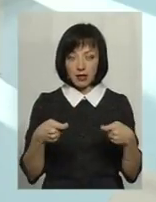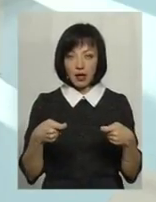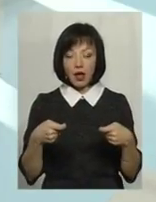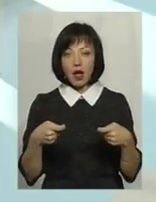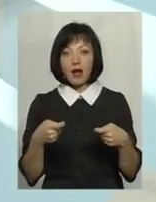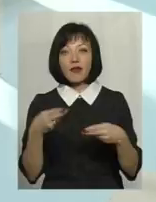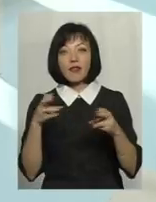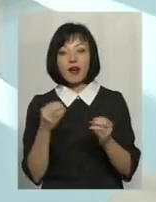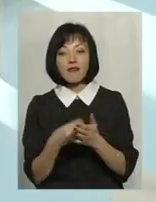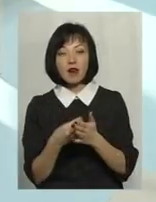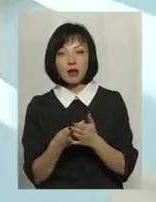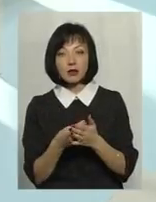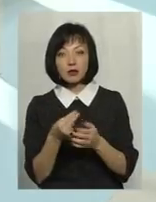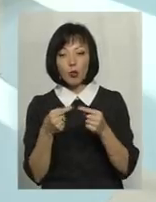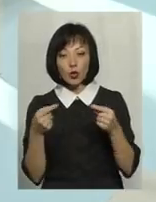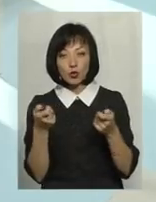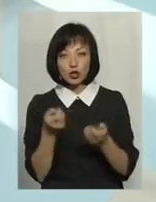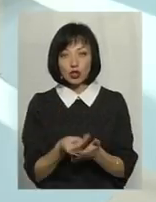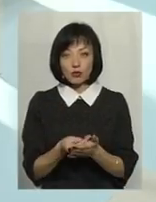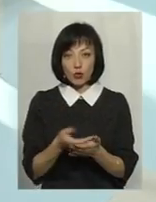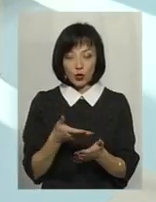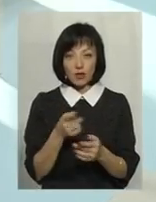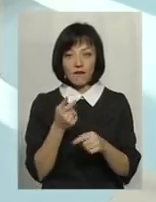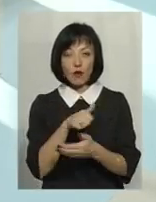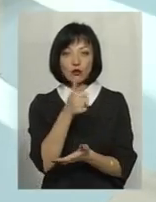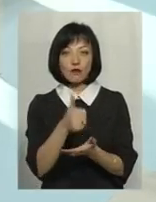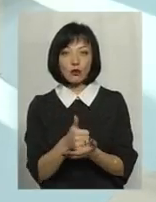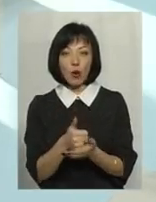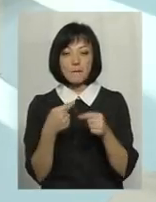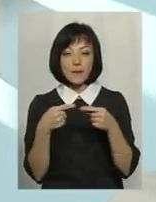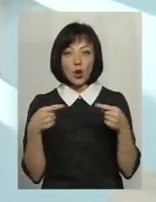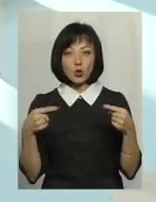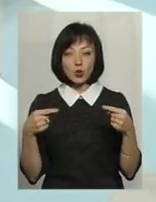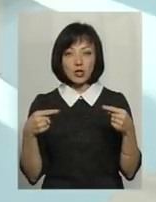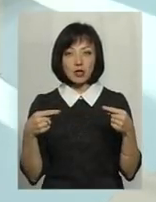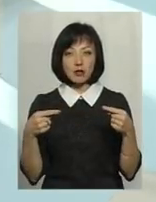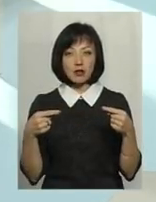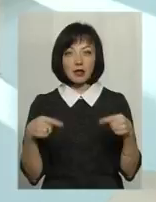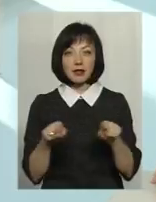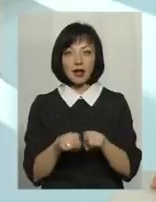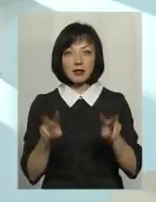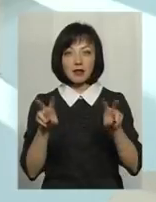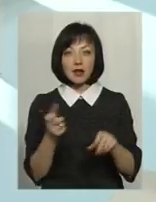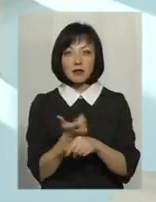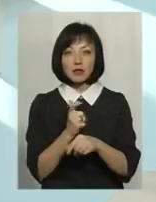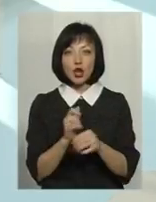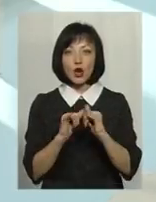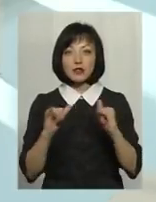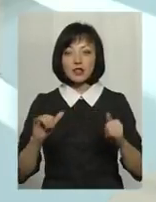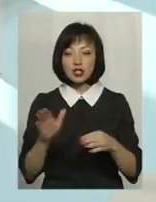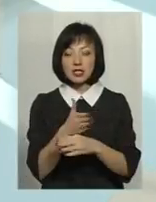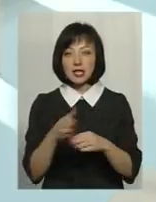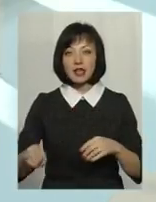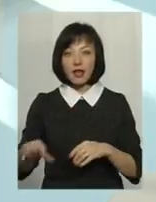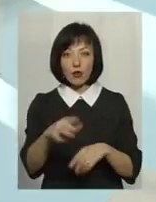де вартість продукту трошки дорожча. Це в основному продукти, можна назвати, з більш розвинутої частини Європи